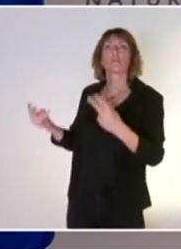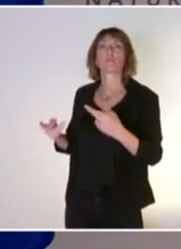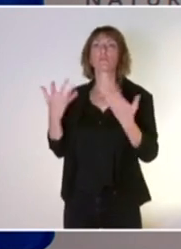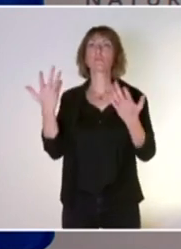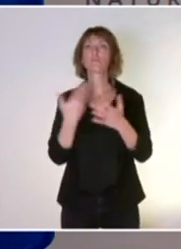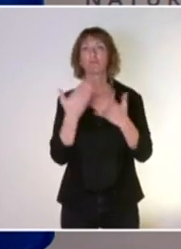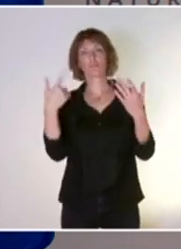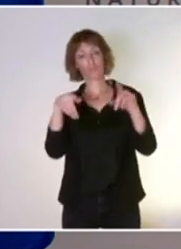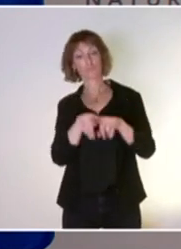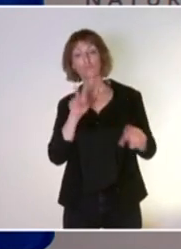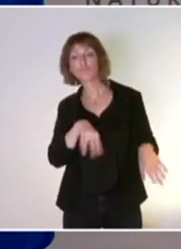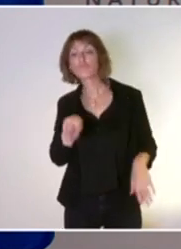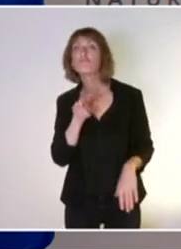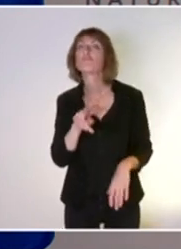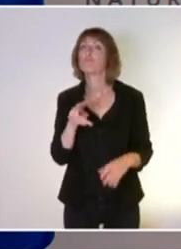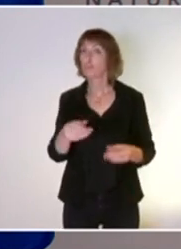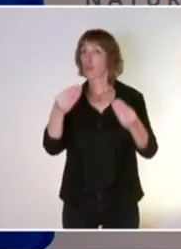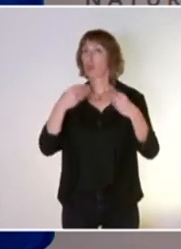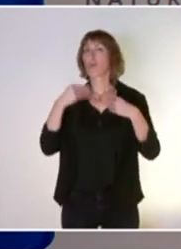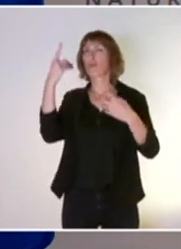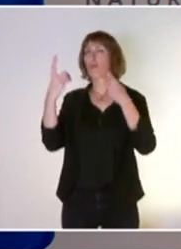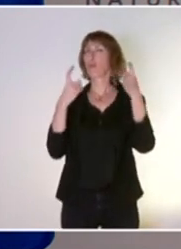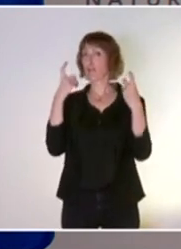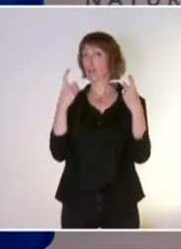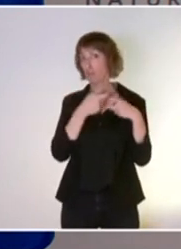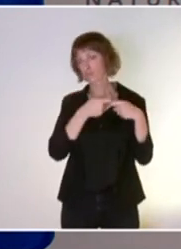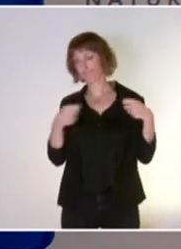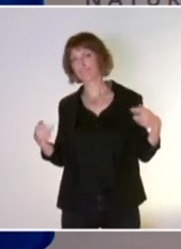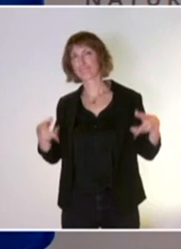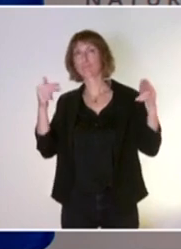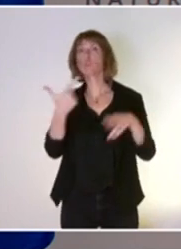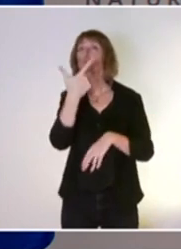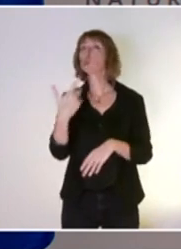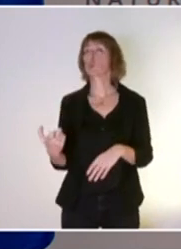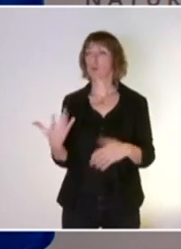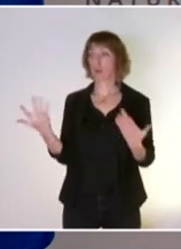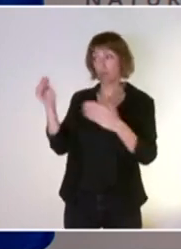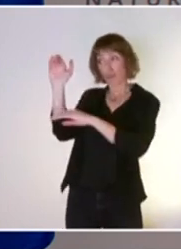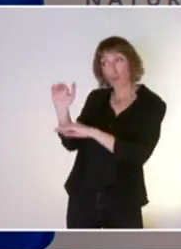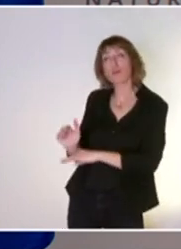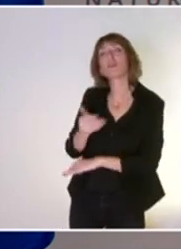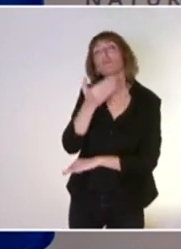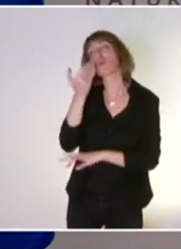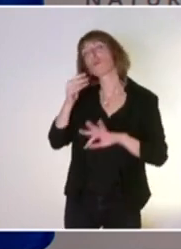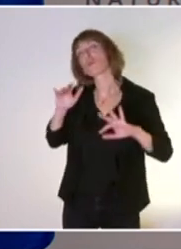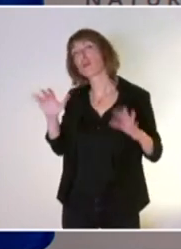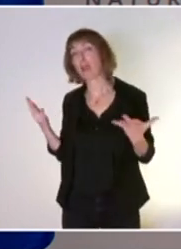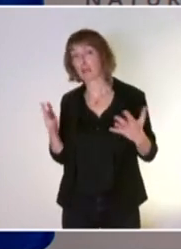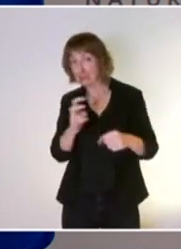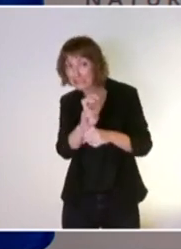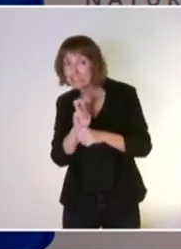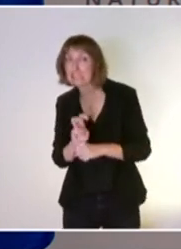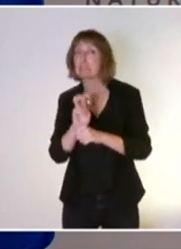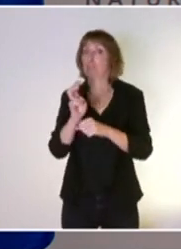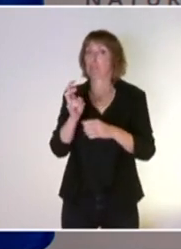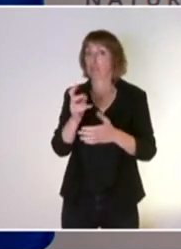été également au cœur des réflexions de ces deux jours. Comment est-ce qu'on préserve mieux, comment est-ce qu'on conserve mieux et